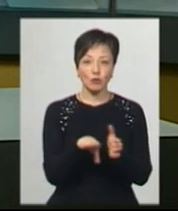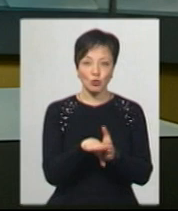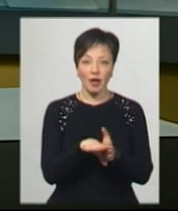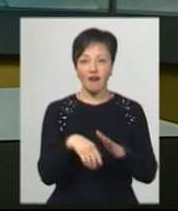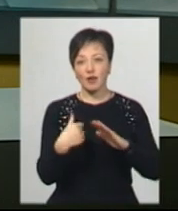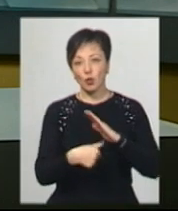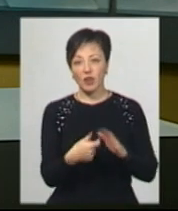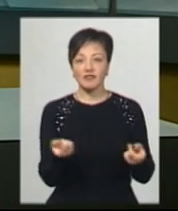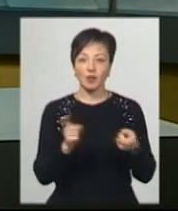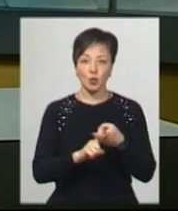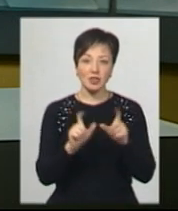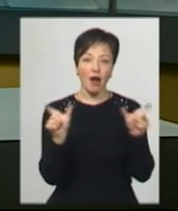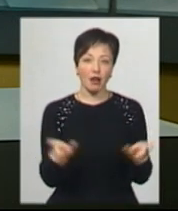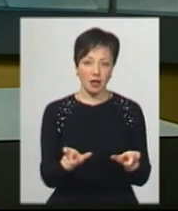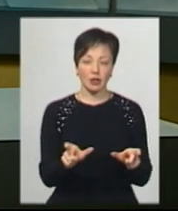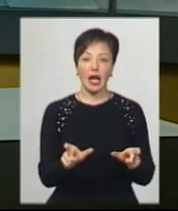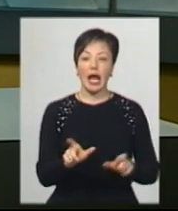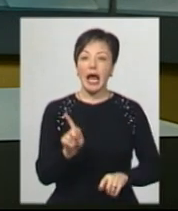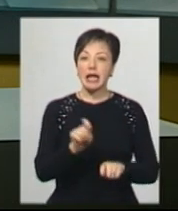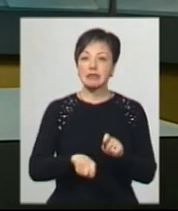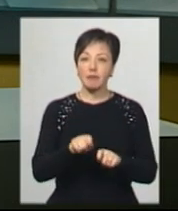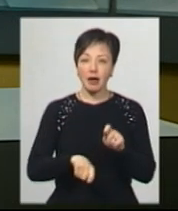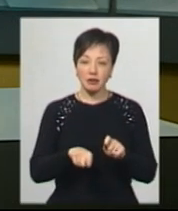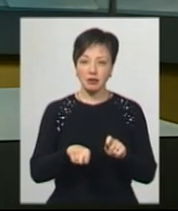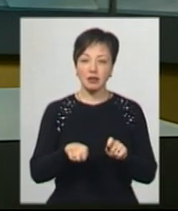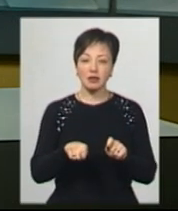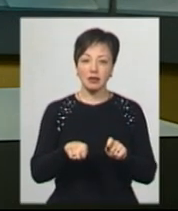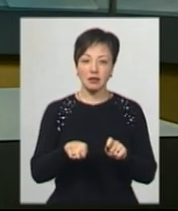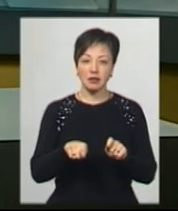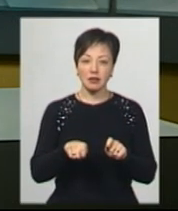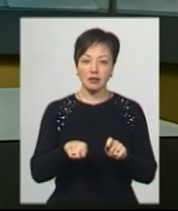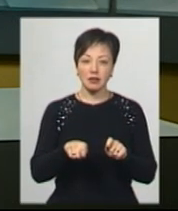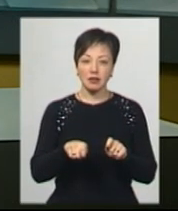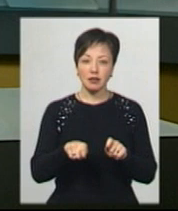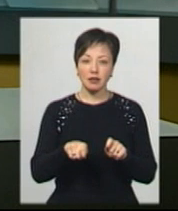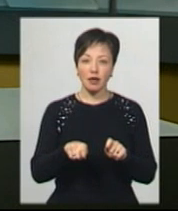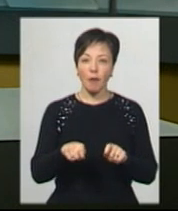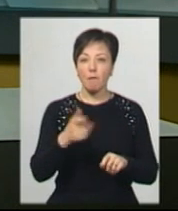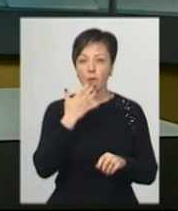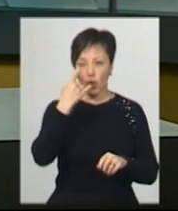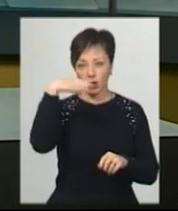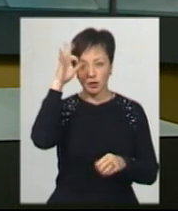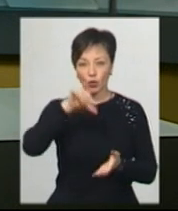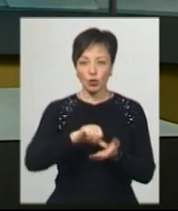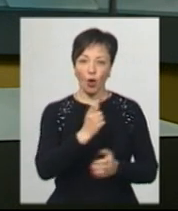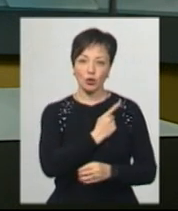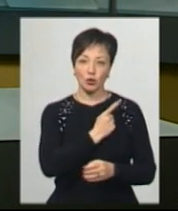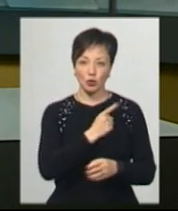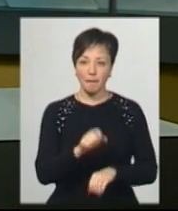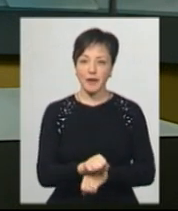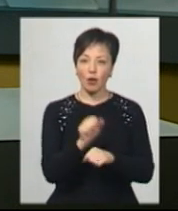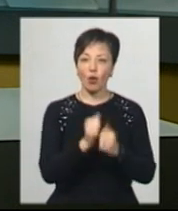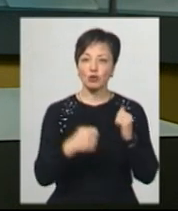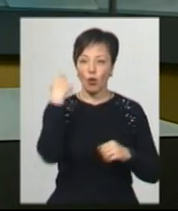Музика Інспектор ГУНП в області Денис Гаєвський сказав, про участь в одиночному пікеті